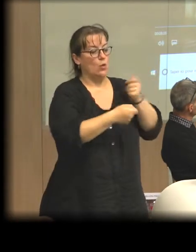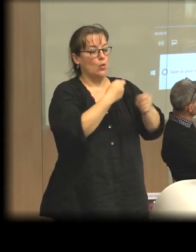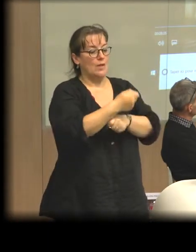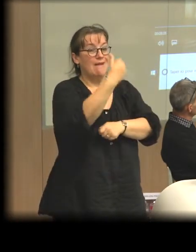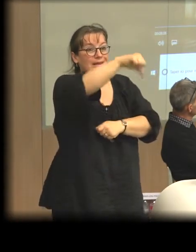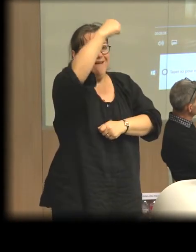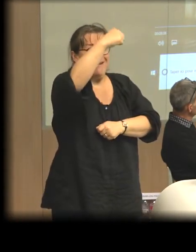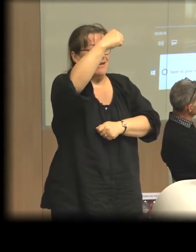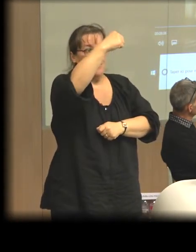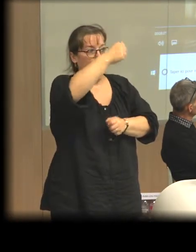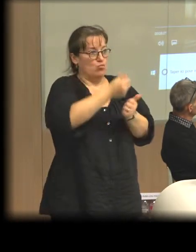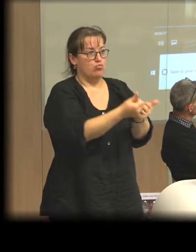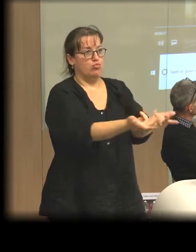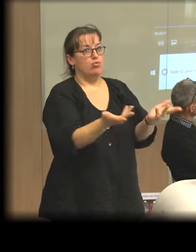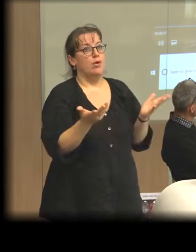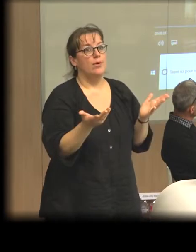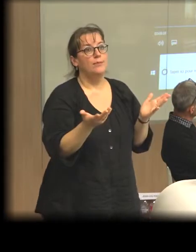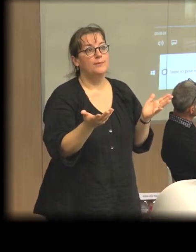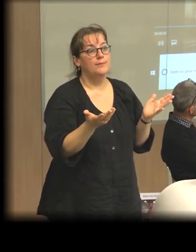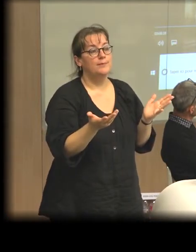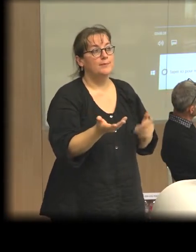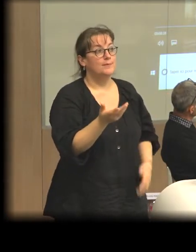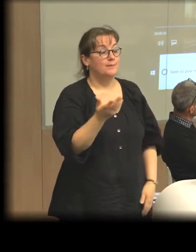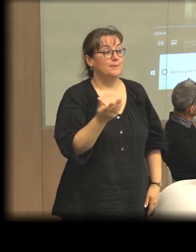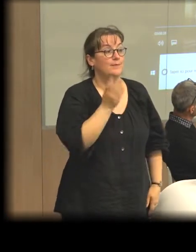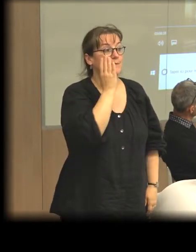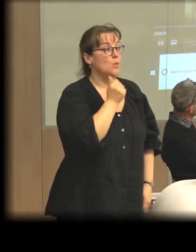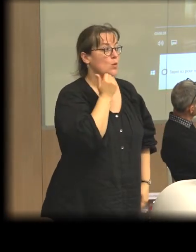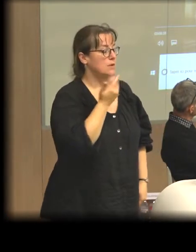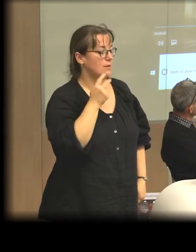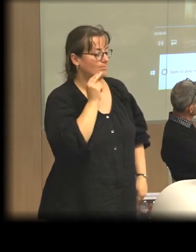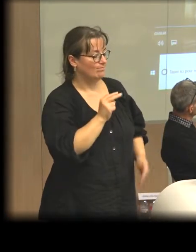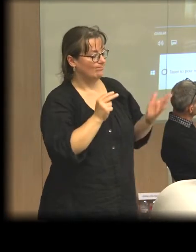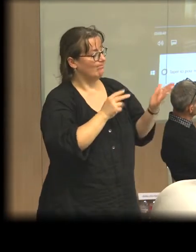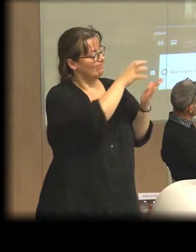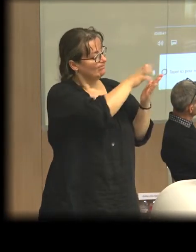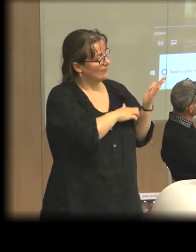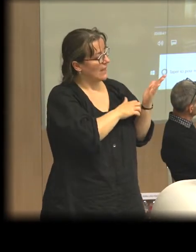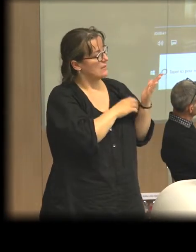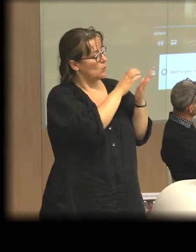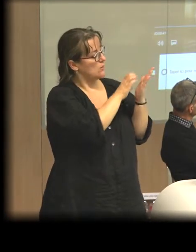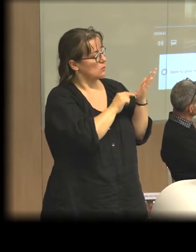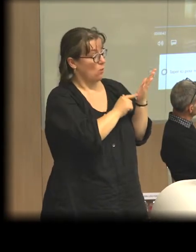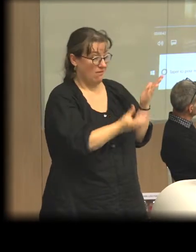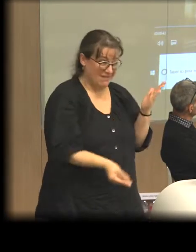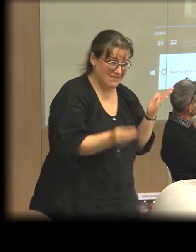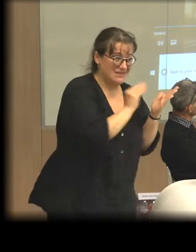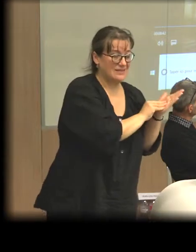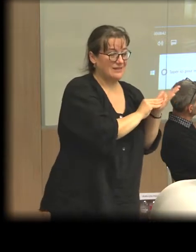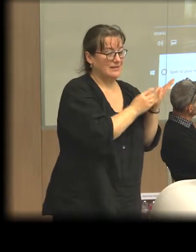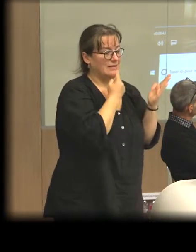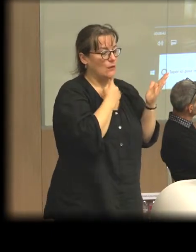'économie plurielle. Et elles montrent dans le texte constitutionnel qu'il n'est plus